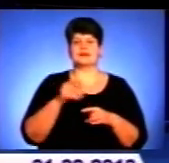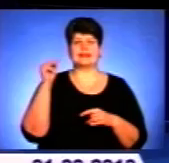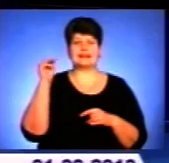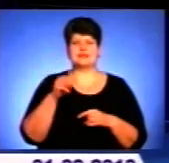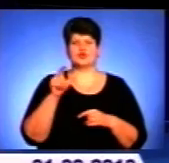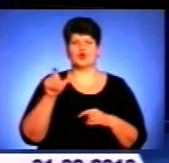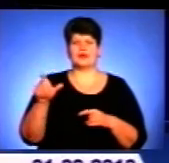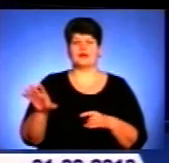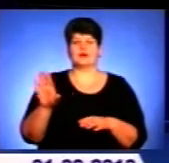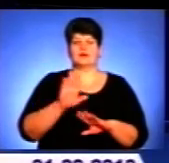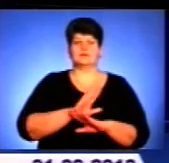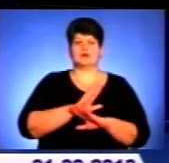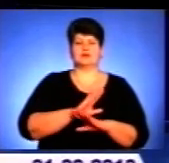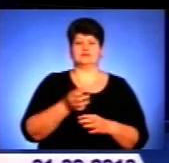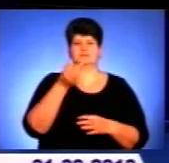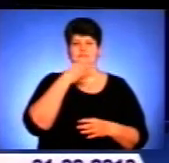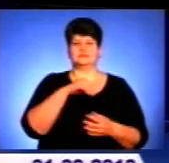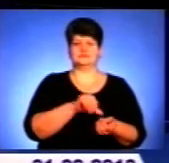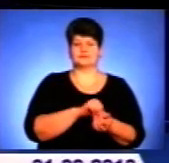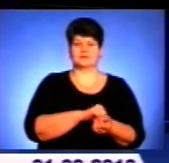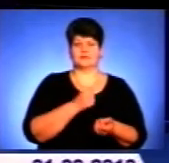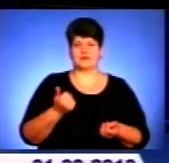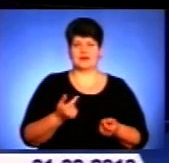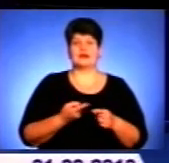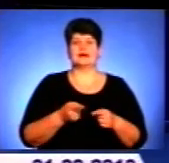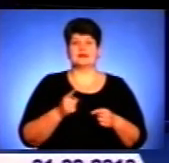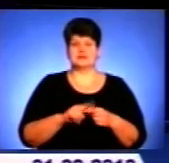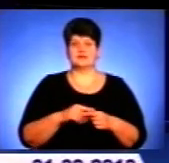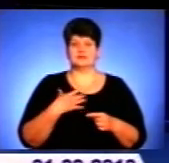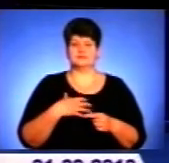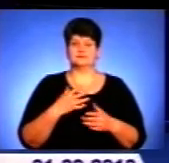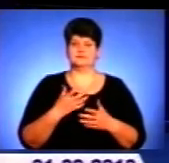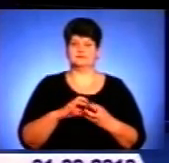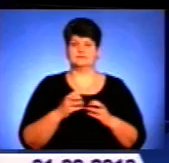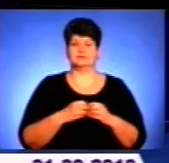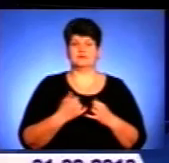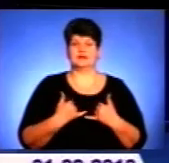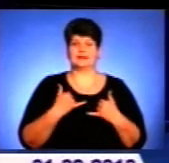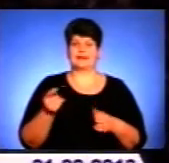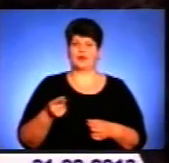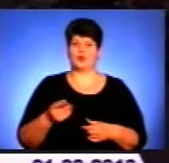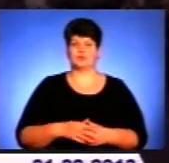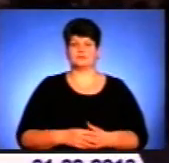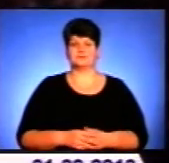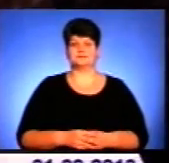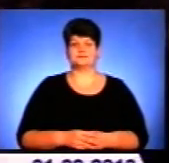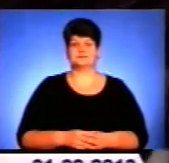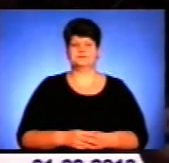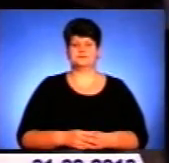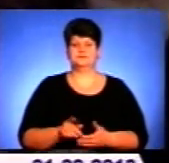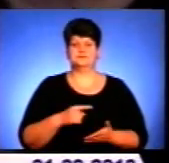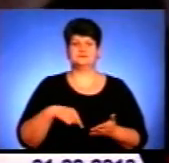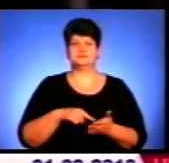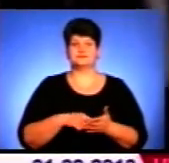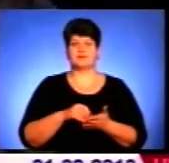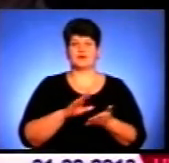результаті вживання наркотиків. Чи актуальна проблема наркоманії для Тернополя – дивимось далі. У місті на